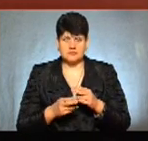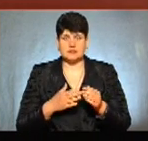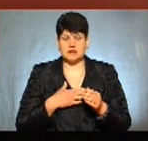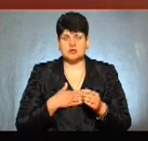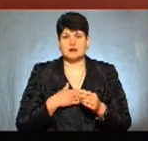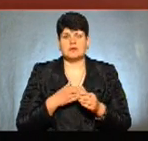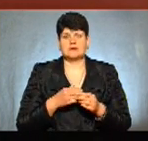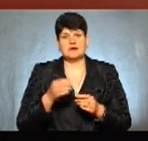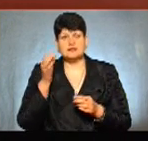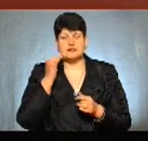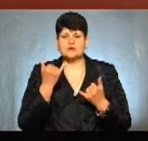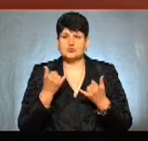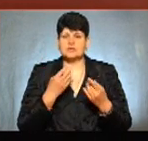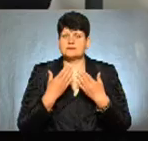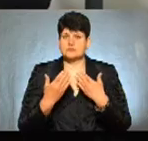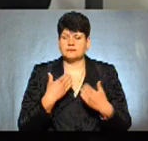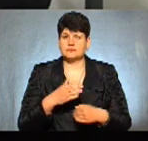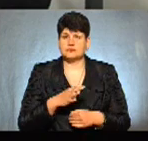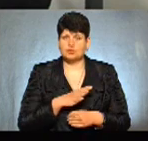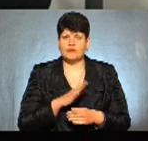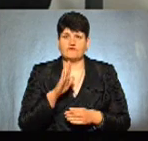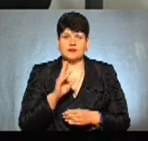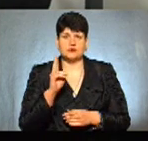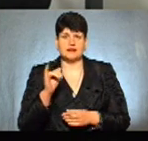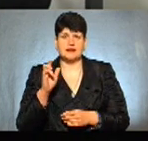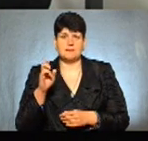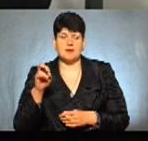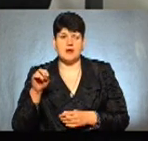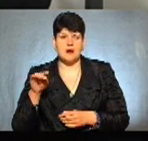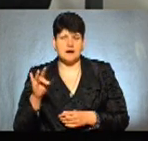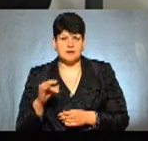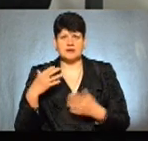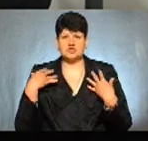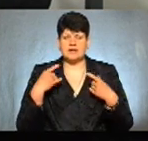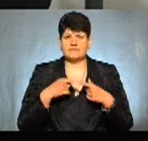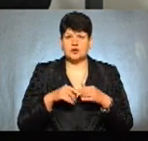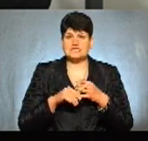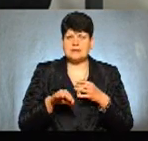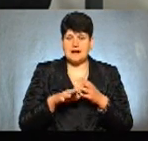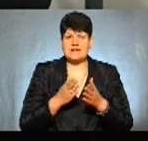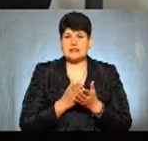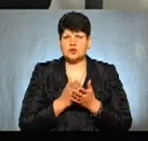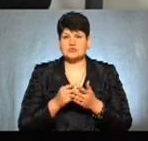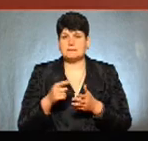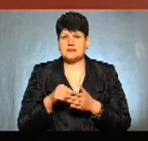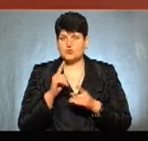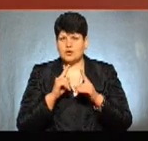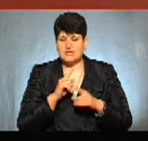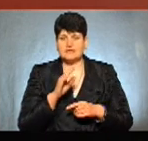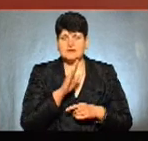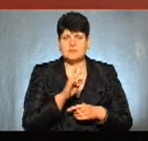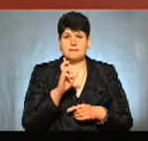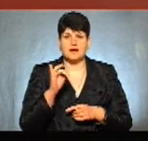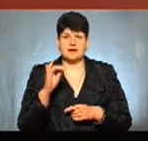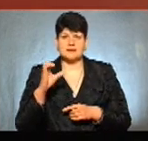наш ефірний час. Нагадаю, що сьогодні ми спілкувалися із Віктором Кіблером, начальником відділу земельних ресурсів Тернопільської міської ради, та Василем Бесагою,